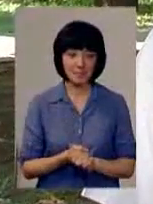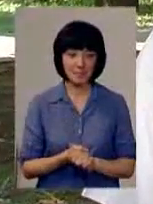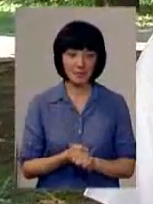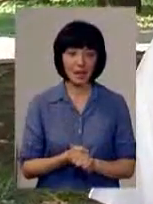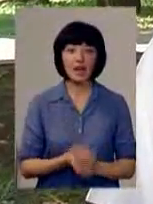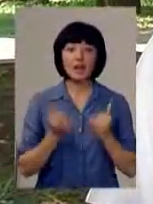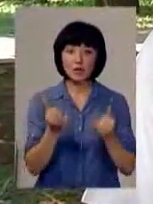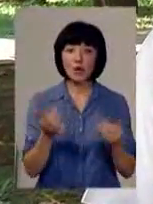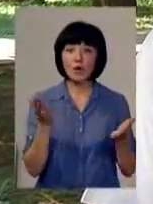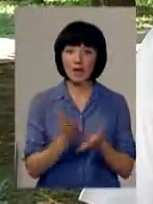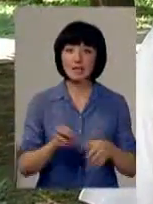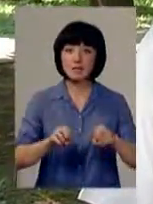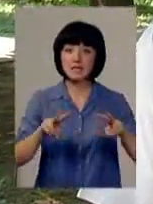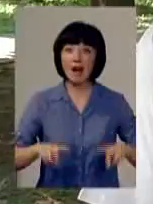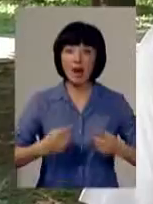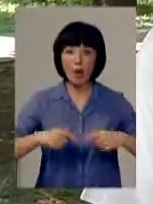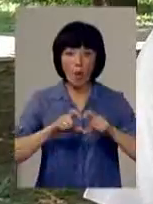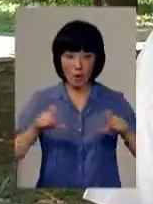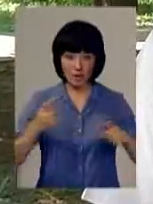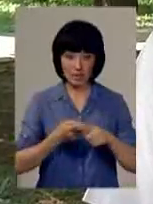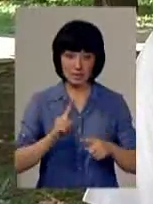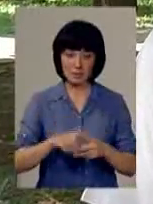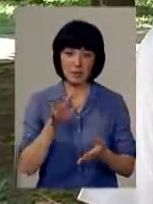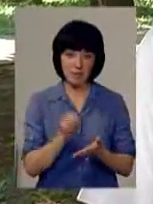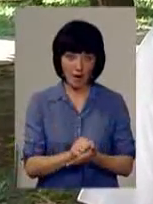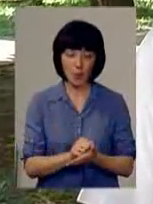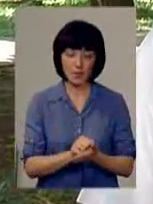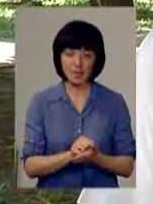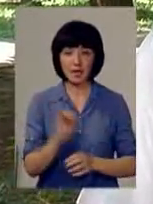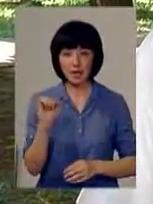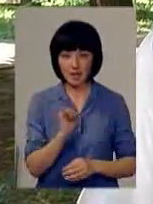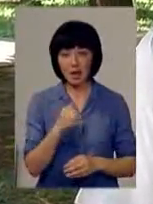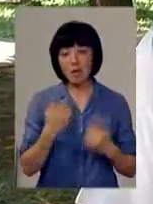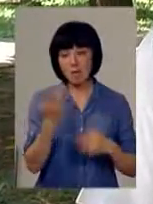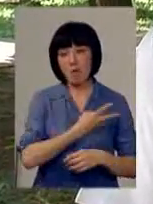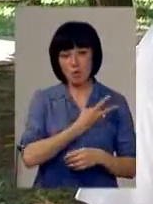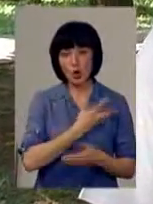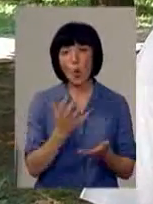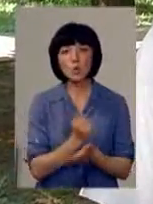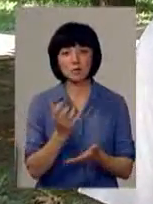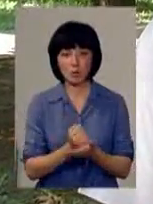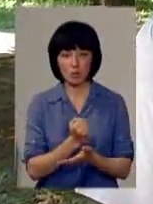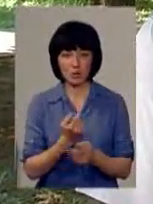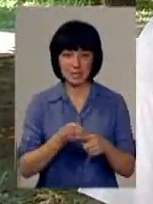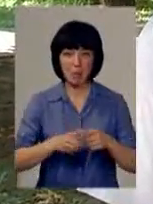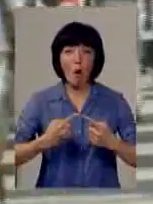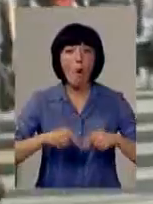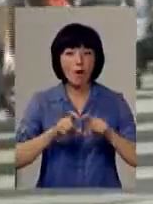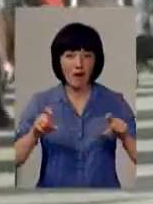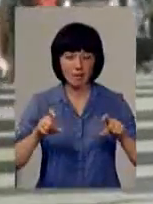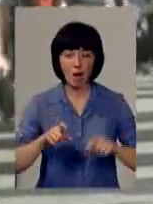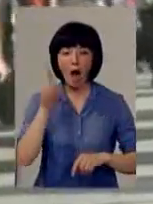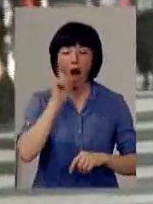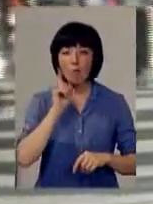Що? Для того є спеціальні органи, які цим займаються. І я би їм побажав успіху, цим органам.